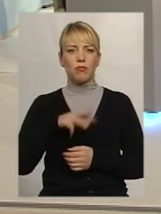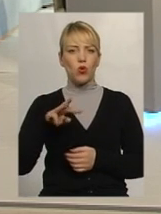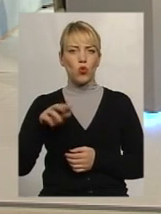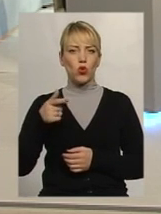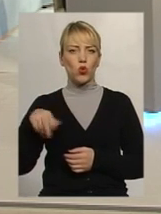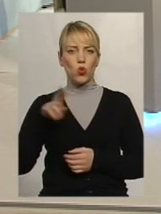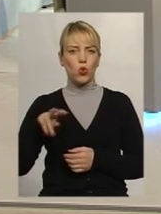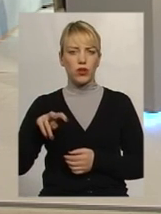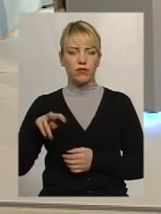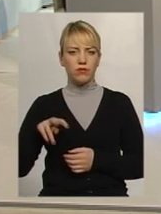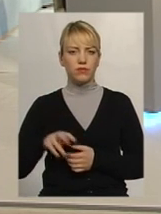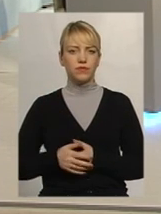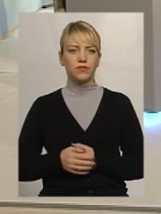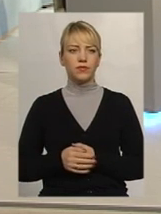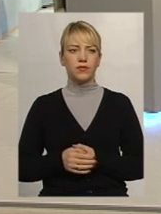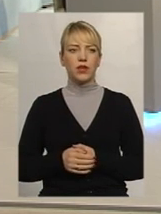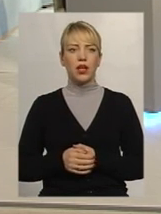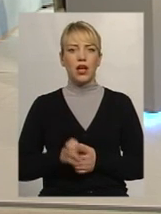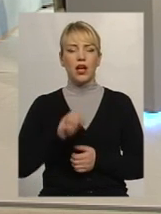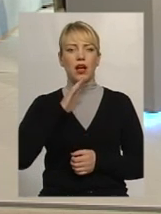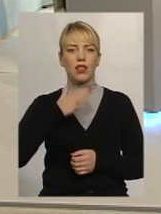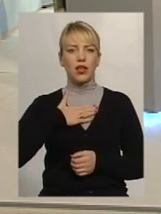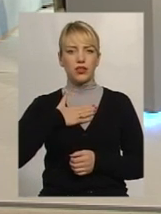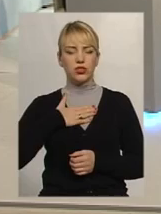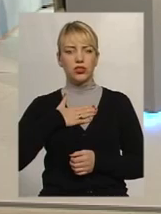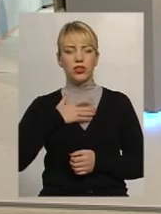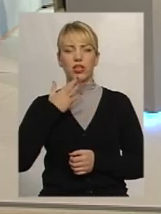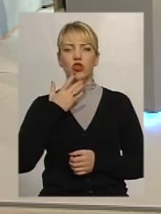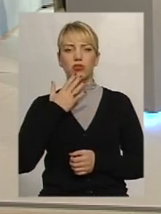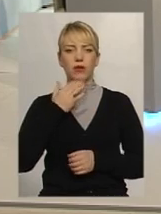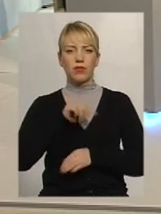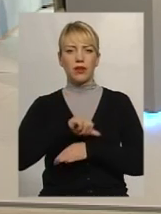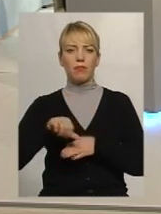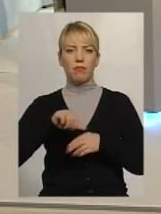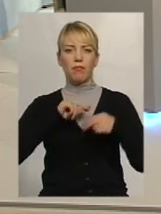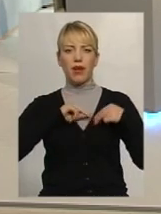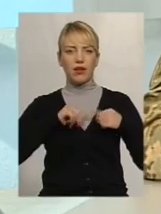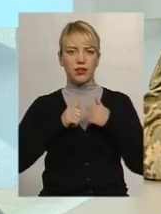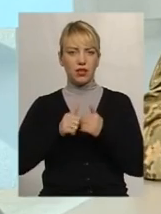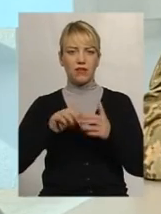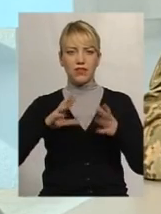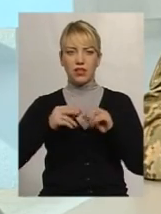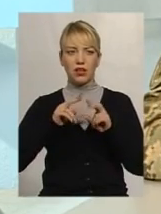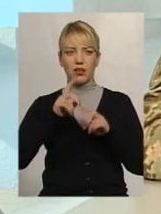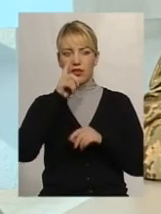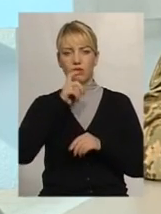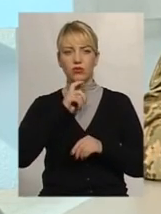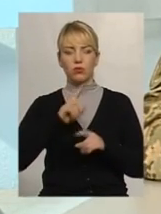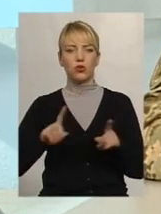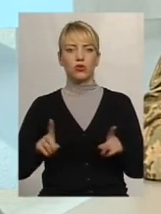наші іноземні партнери взагалі не розуміють, що